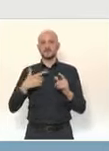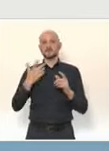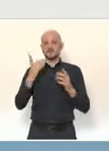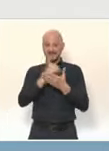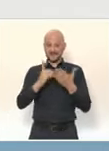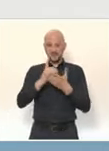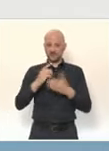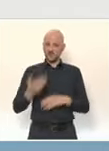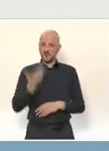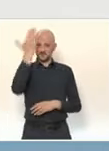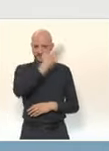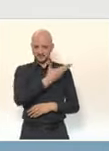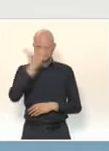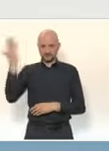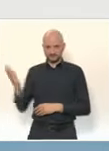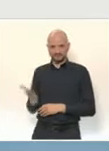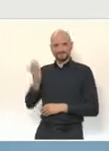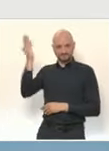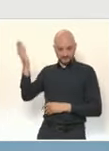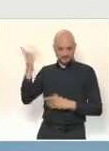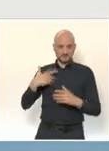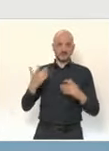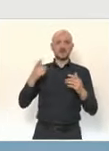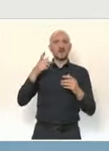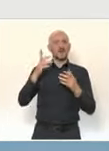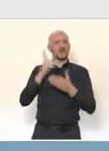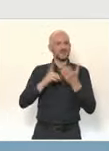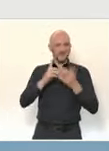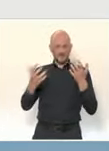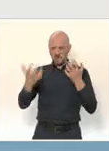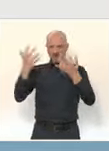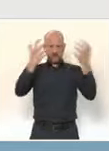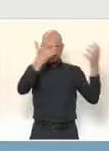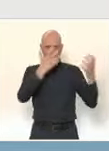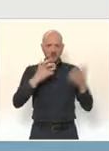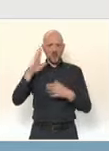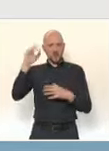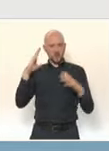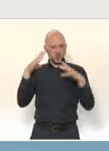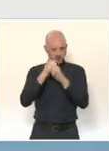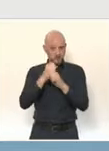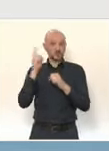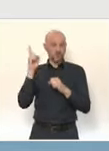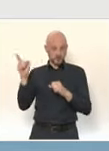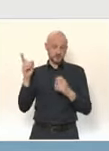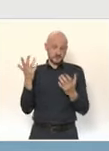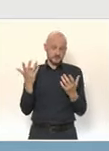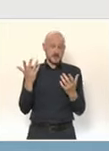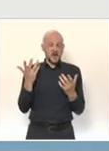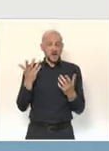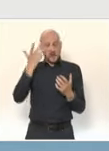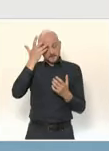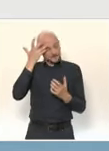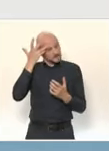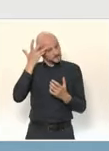'afficher qui sont le Nord, l'Aisne, l'Oise, les Yvelines, la Seine-et-Marne, la Seine-Saint-Denis, les Hauts-Seine, le Val-d'Oise, le Val-de-Marne,